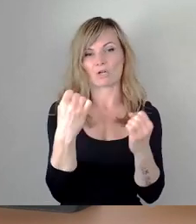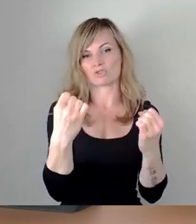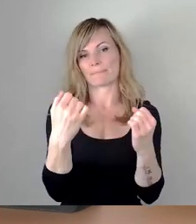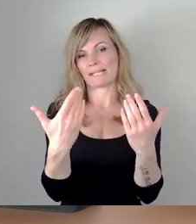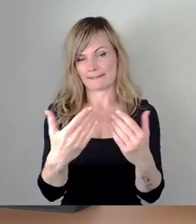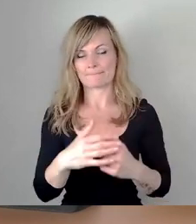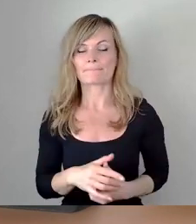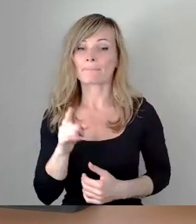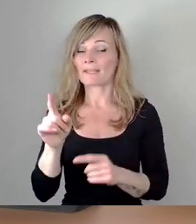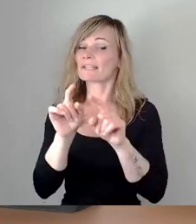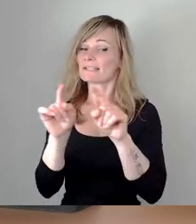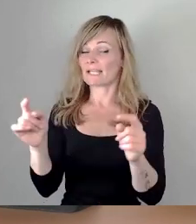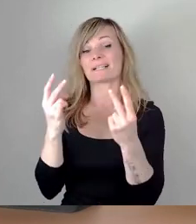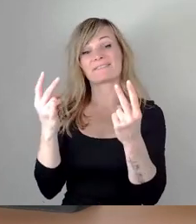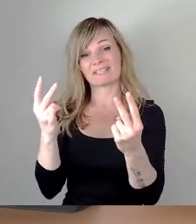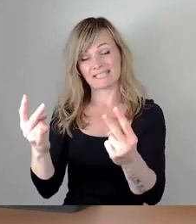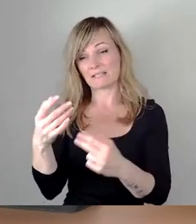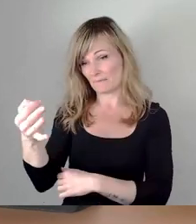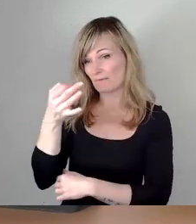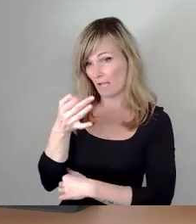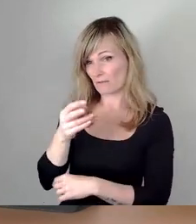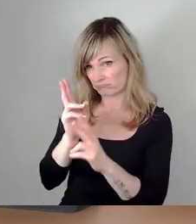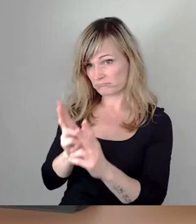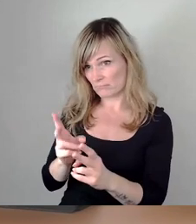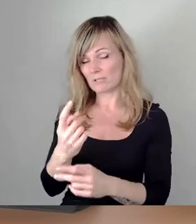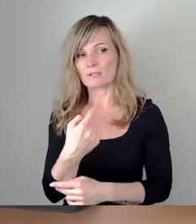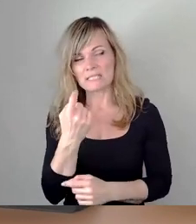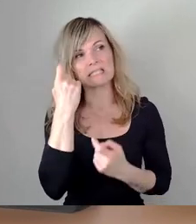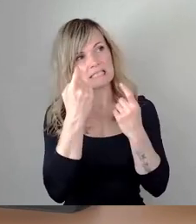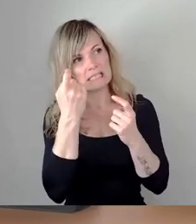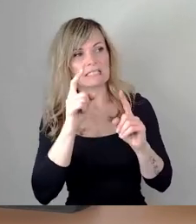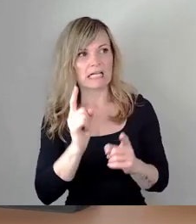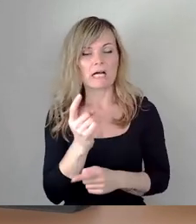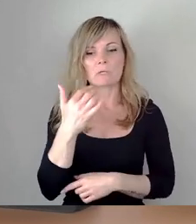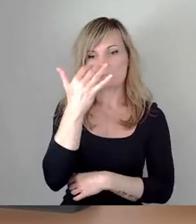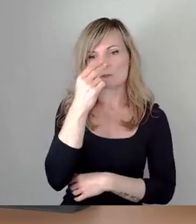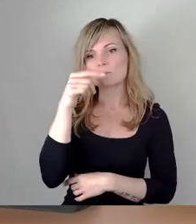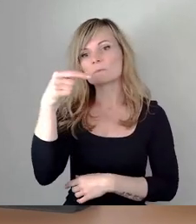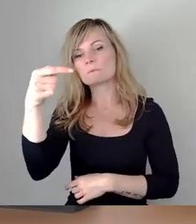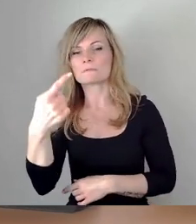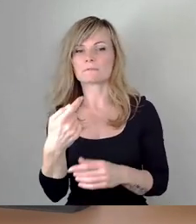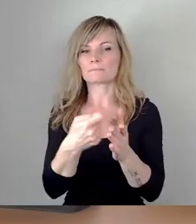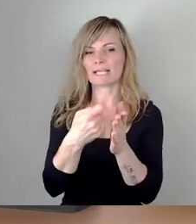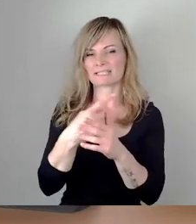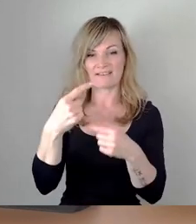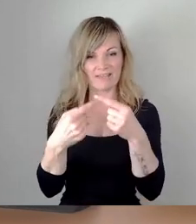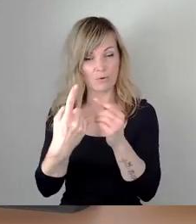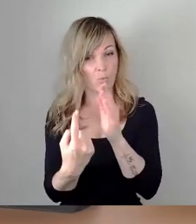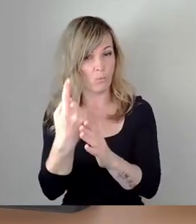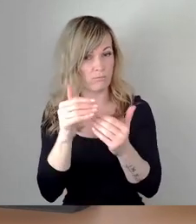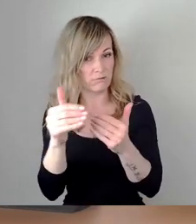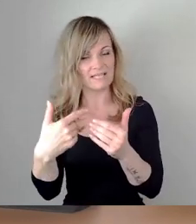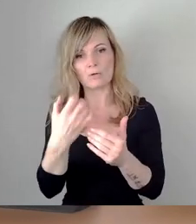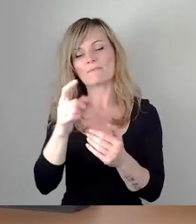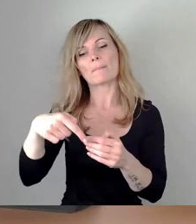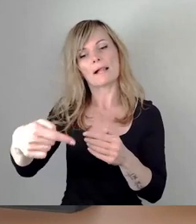wichtiges Thema, was Sie anschneiden, was uns auch umtreibt und natürlich auch mit Soko umtreibt, wenn die Preisentwicklung sehr hoch war, aber ich hoffe, es stabilisiert